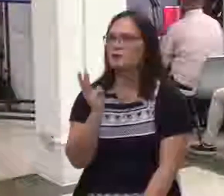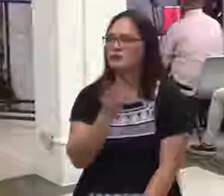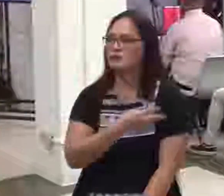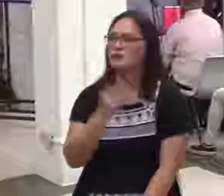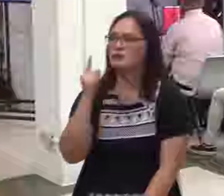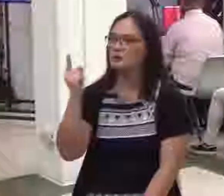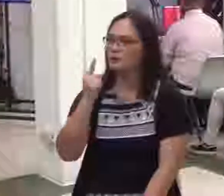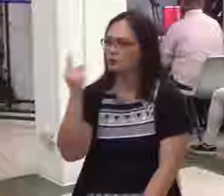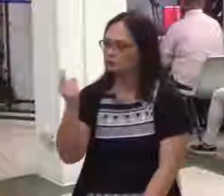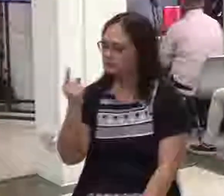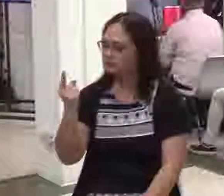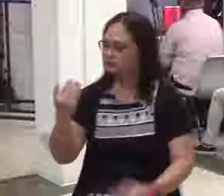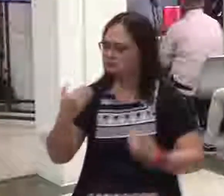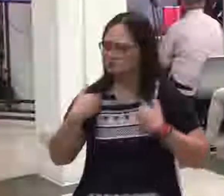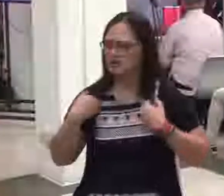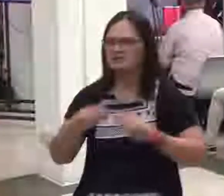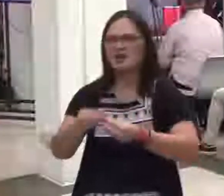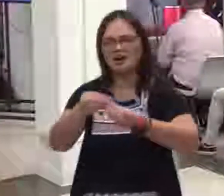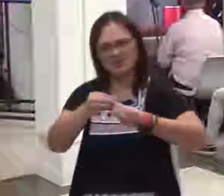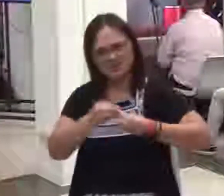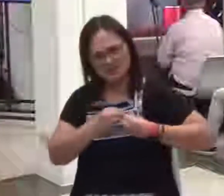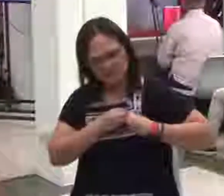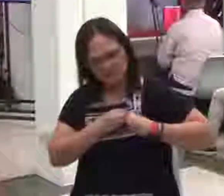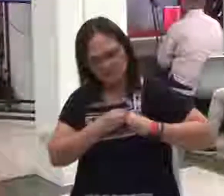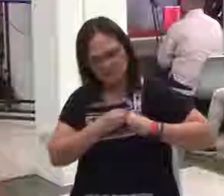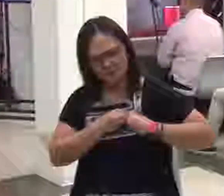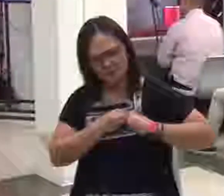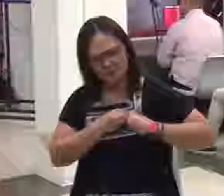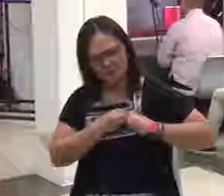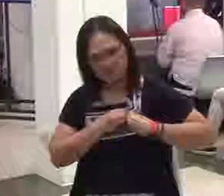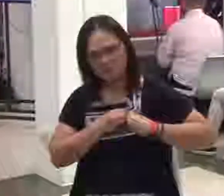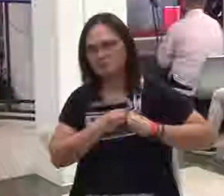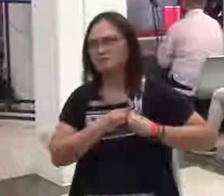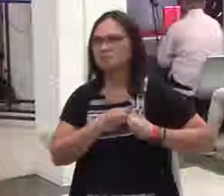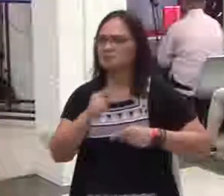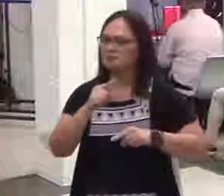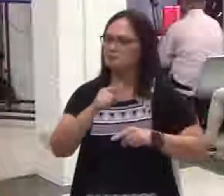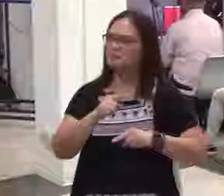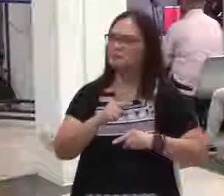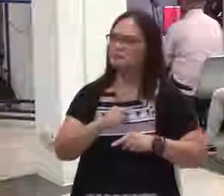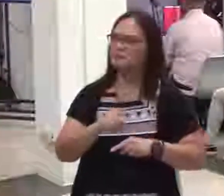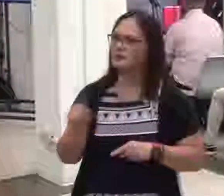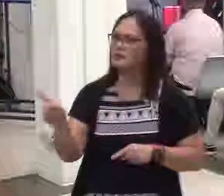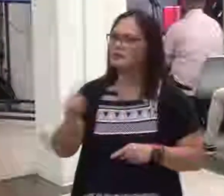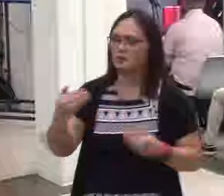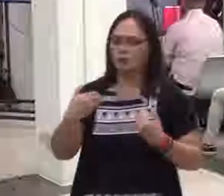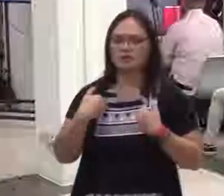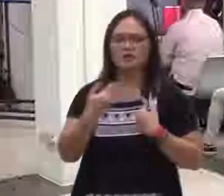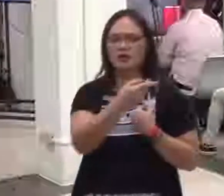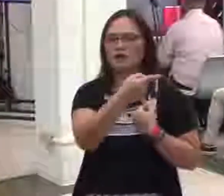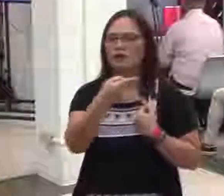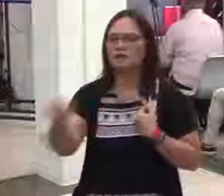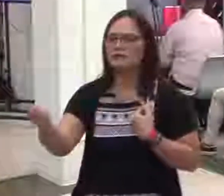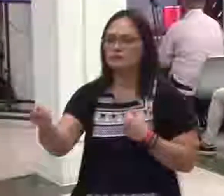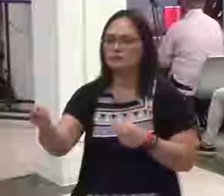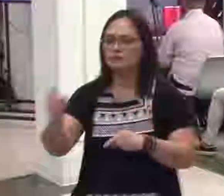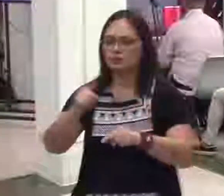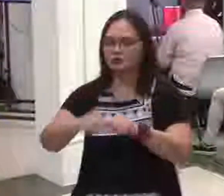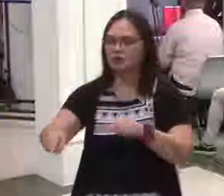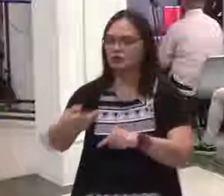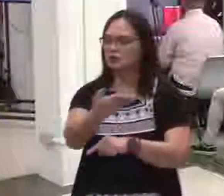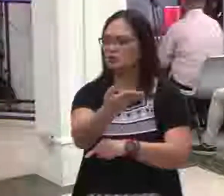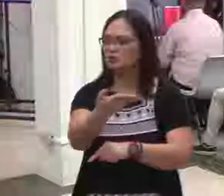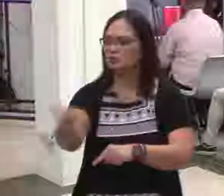benefited. We only can receive. What have you that you have not received? The Apostle Paul said.